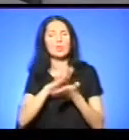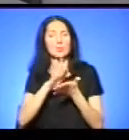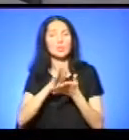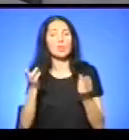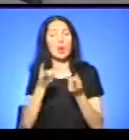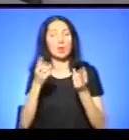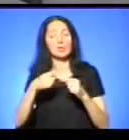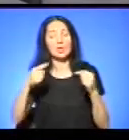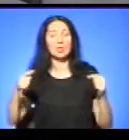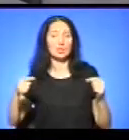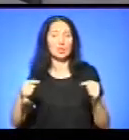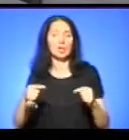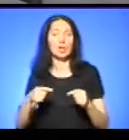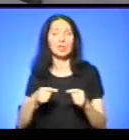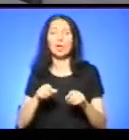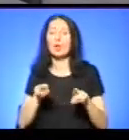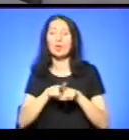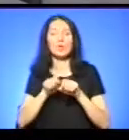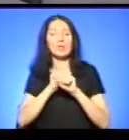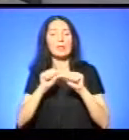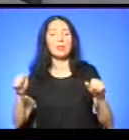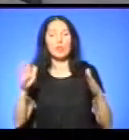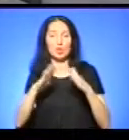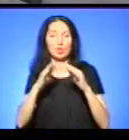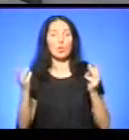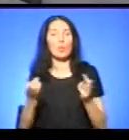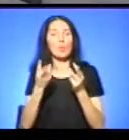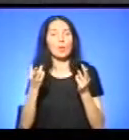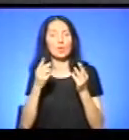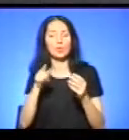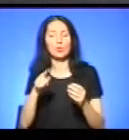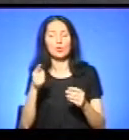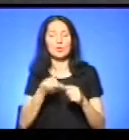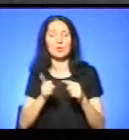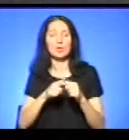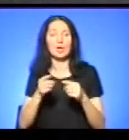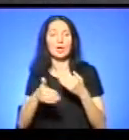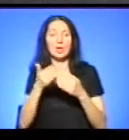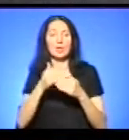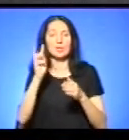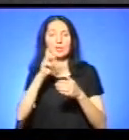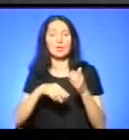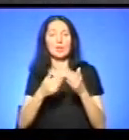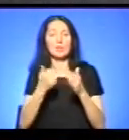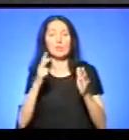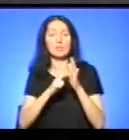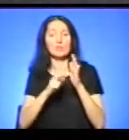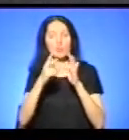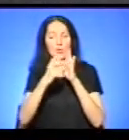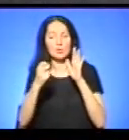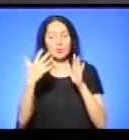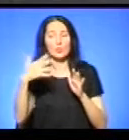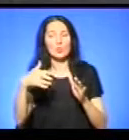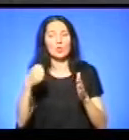кажете. Інші побутові решки теж не можна вдома їх випалювати. Тому що воно карається штрафом від 850